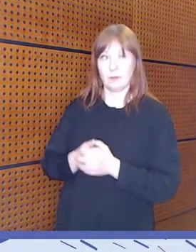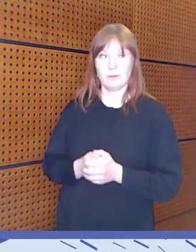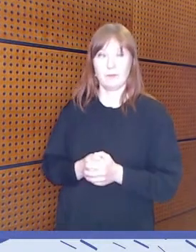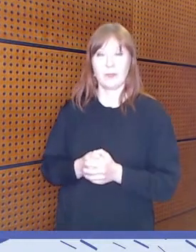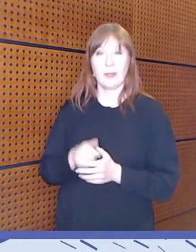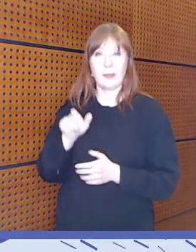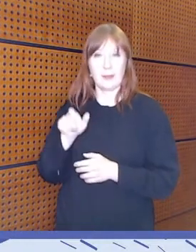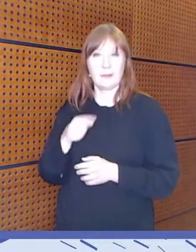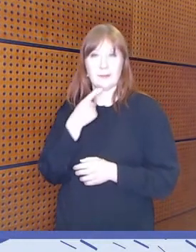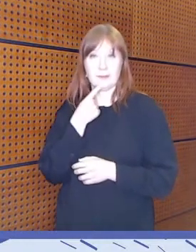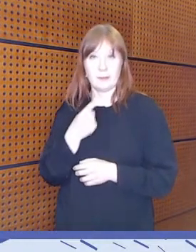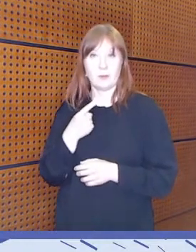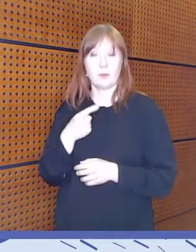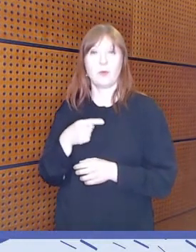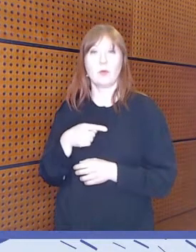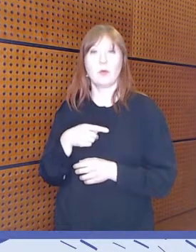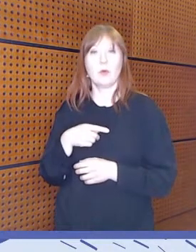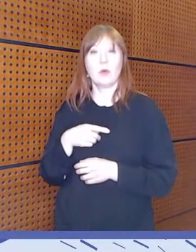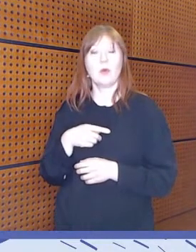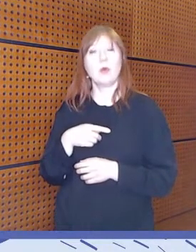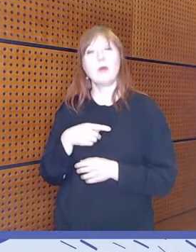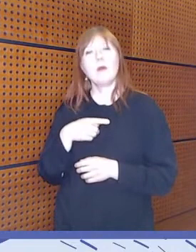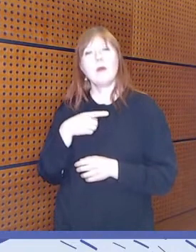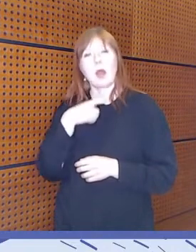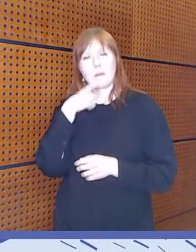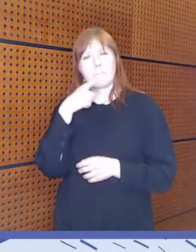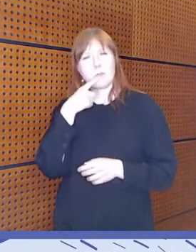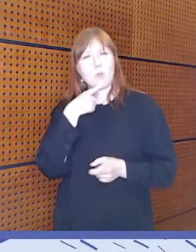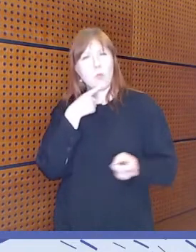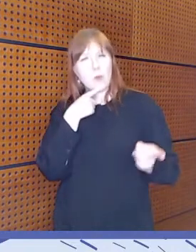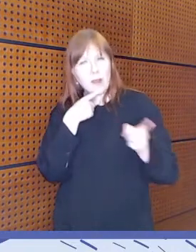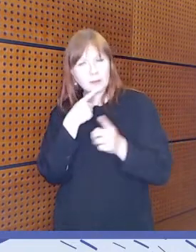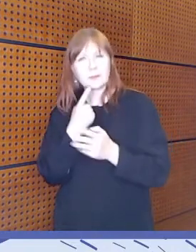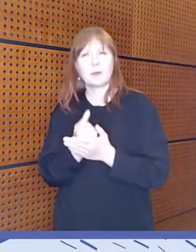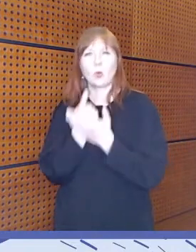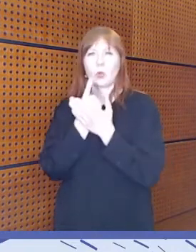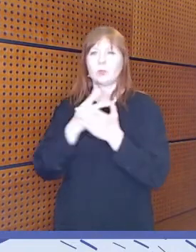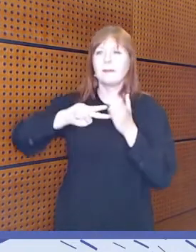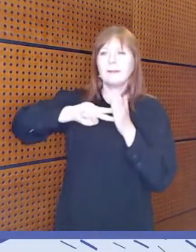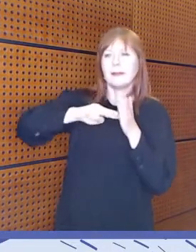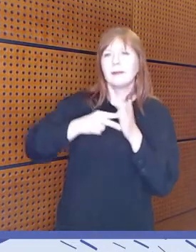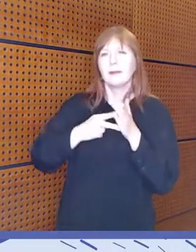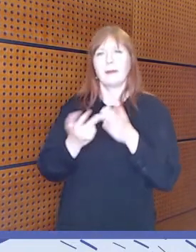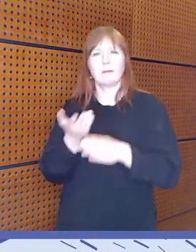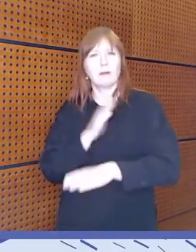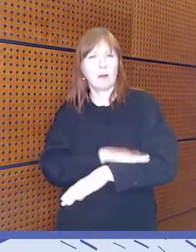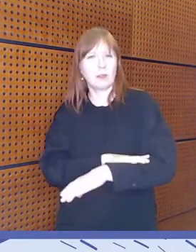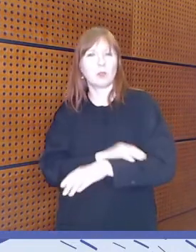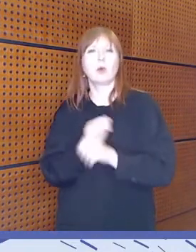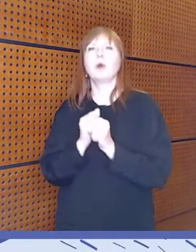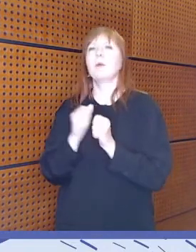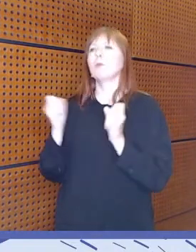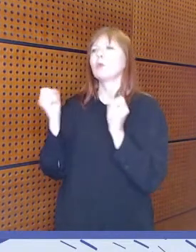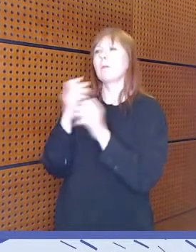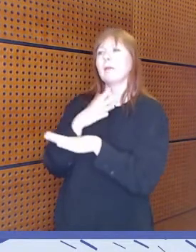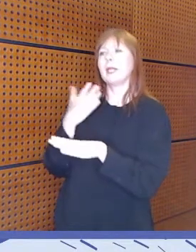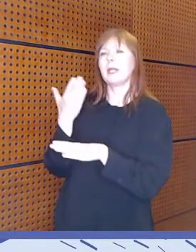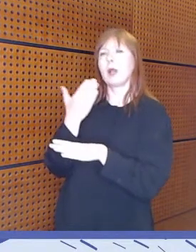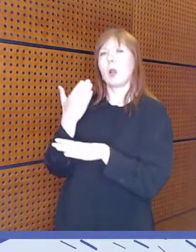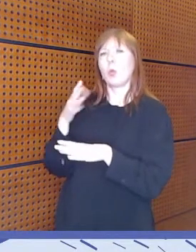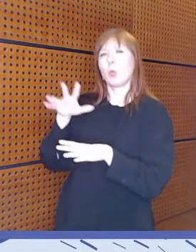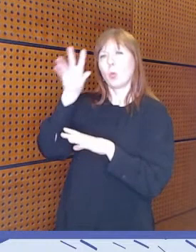kirjoittaa näin. Puhessa tuntuu jonkin verran korostuvan tekniset taidot. Millaisia medialukutaidon haasteita